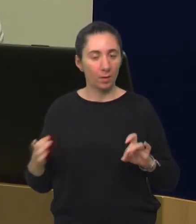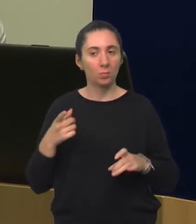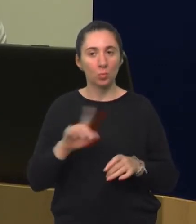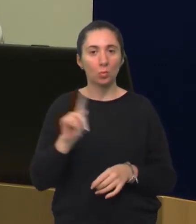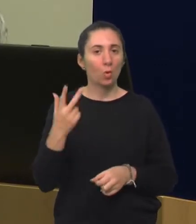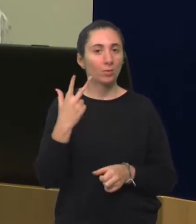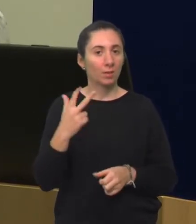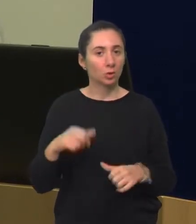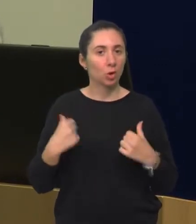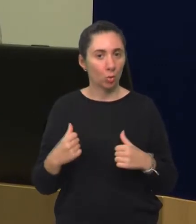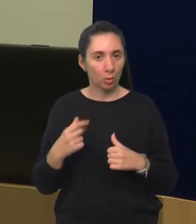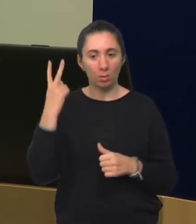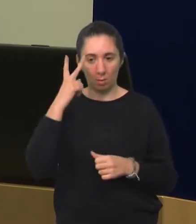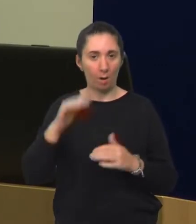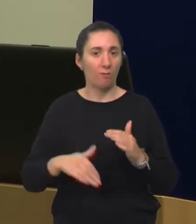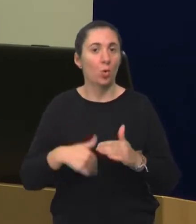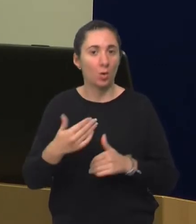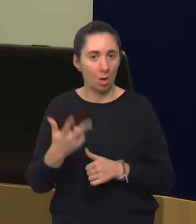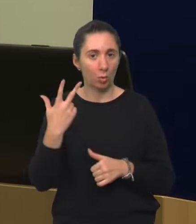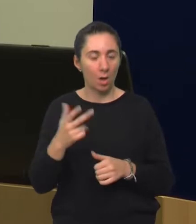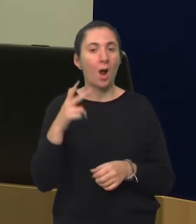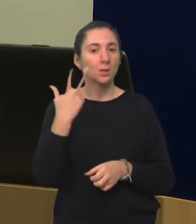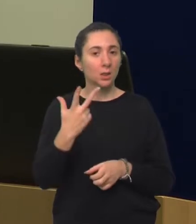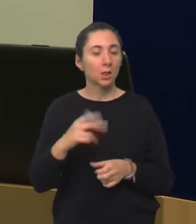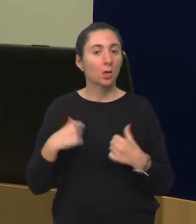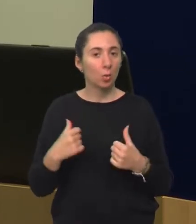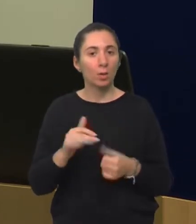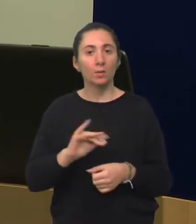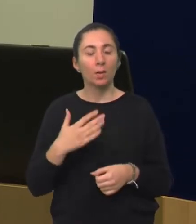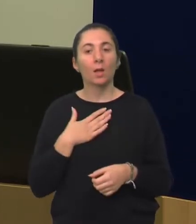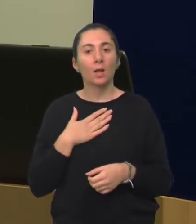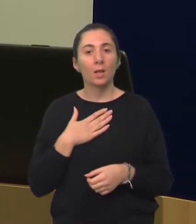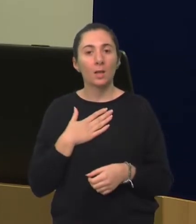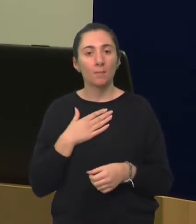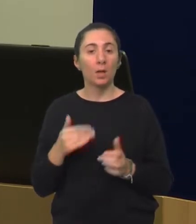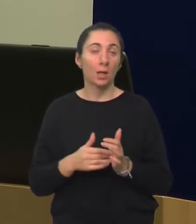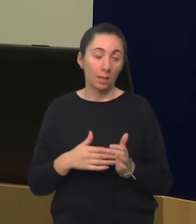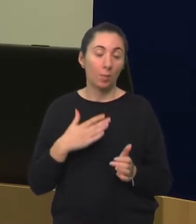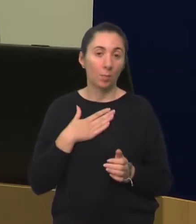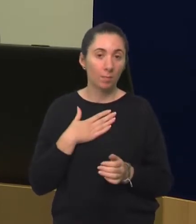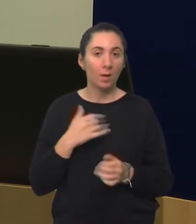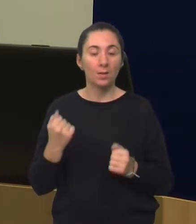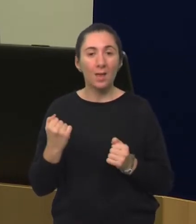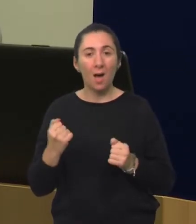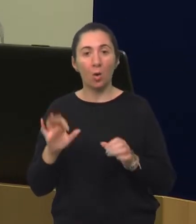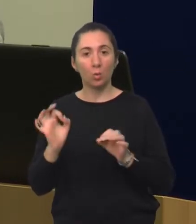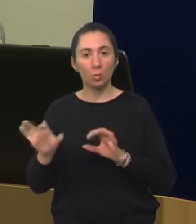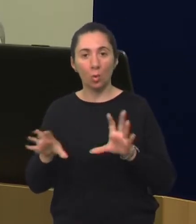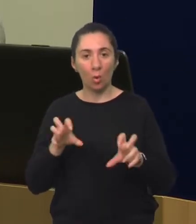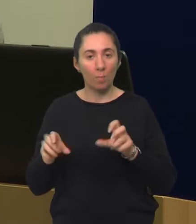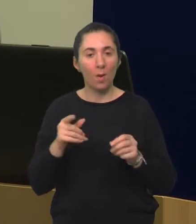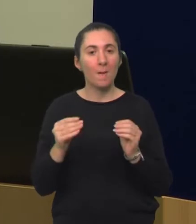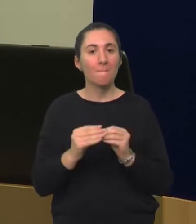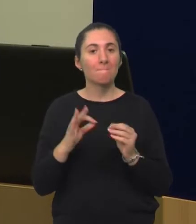razvija neki do treće godine, naravno i nakon treće, ali već sa tri godine djete ima jako, jako ili bi trebalo imati jako dobro usvojenu tu